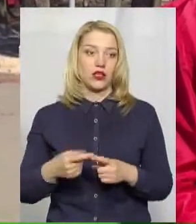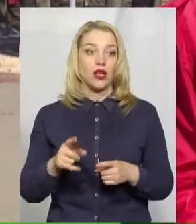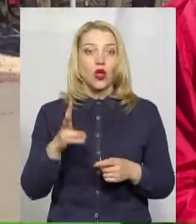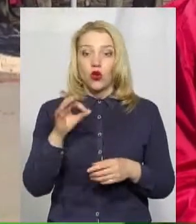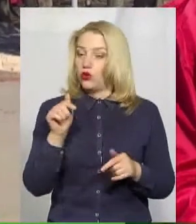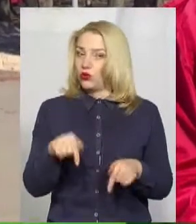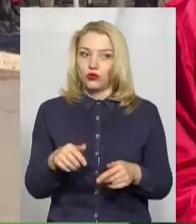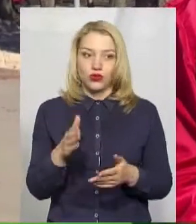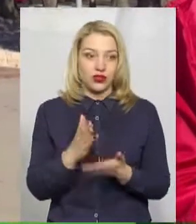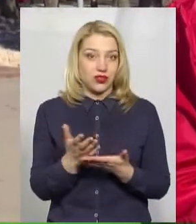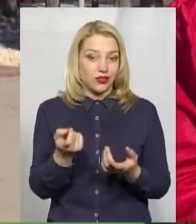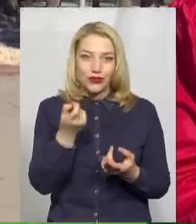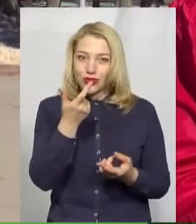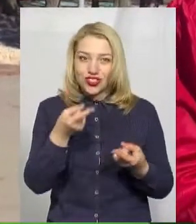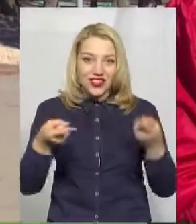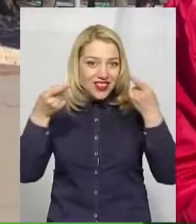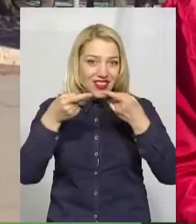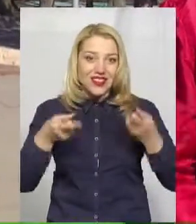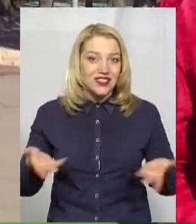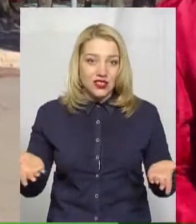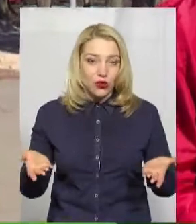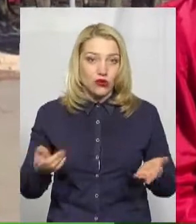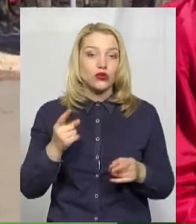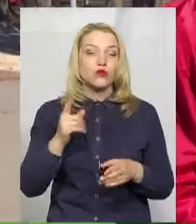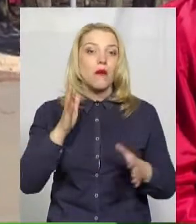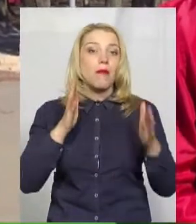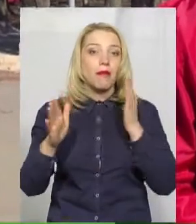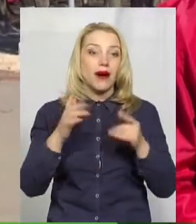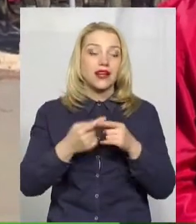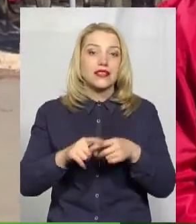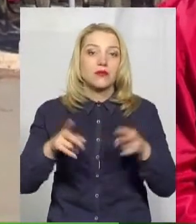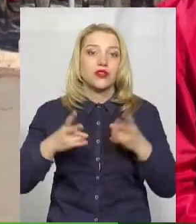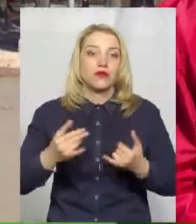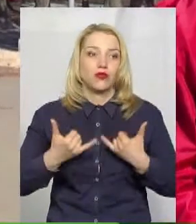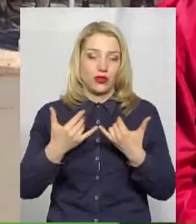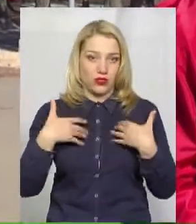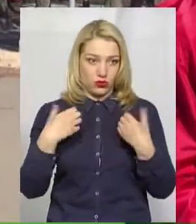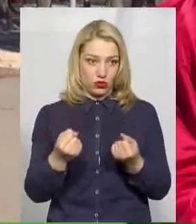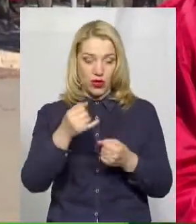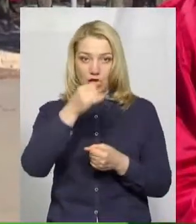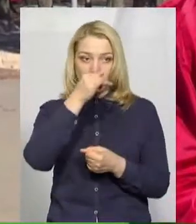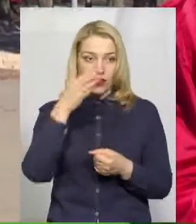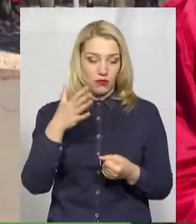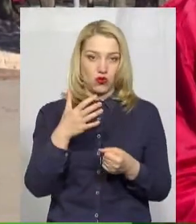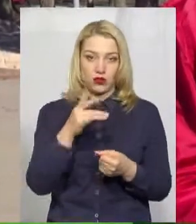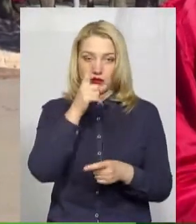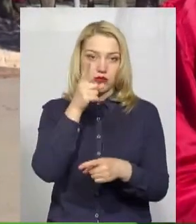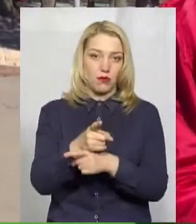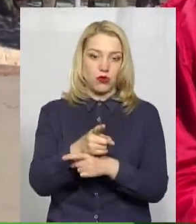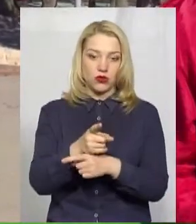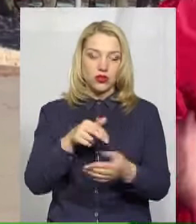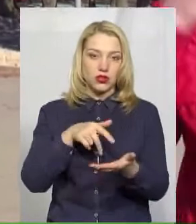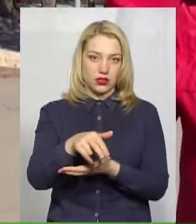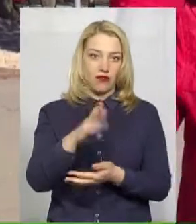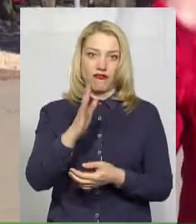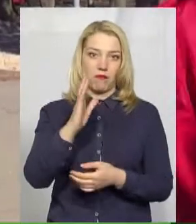є незістиковочка, тому що парки – це потреба для здоров'я. Це не можна людей не пускати в парки, це суперечить